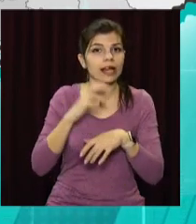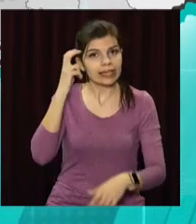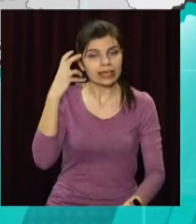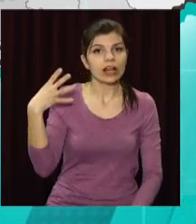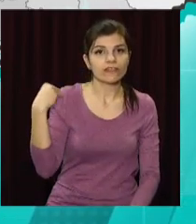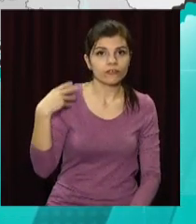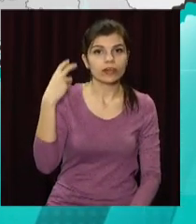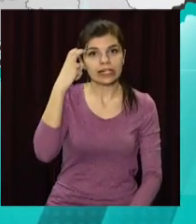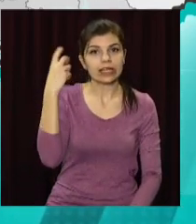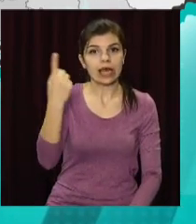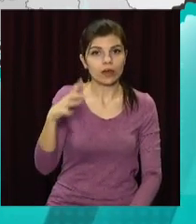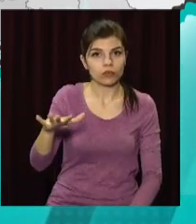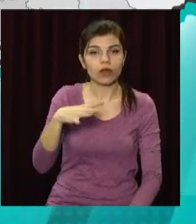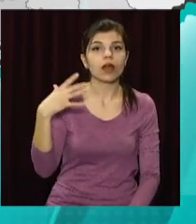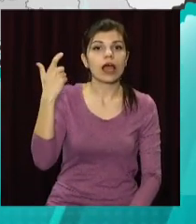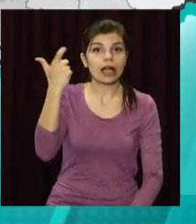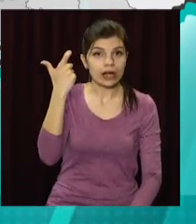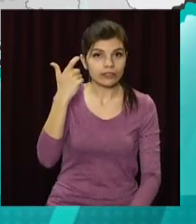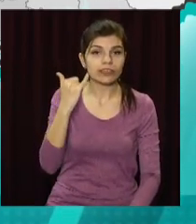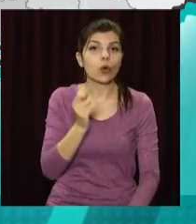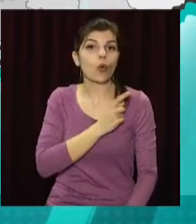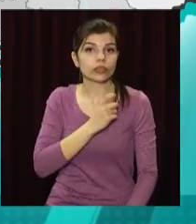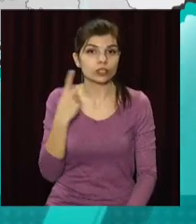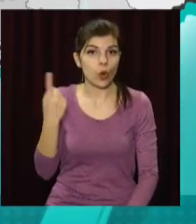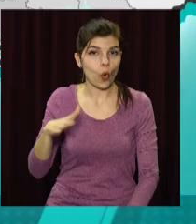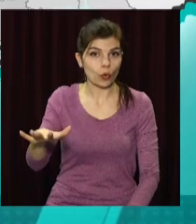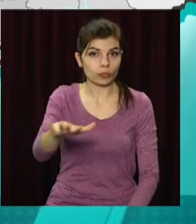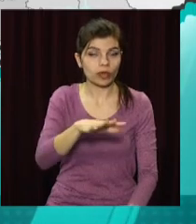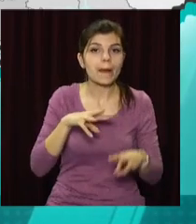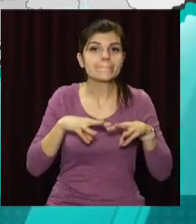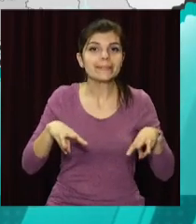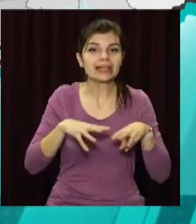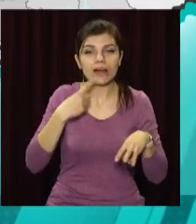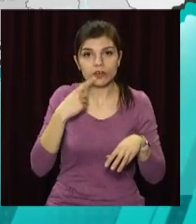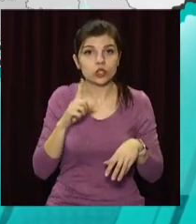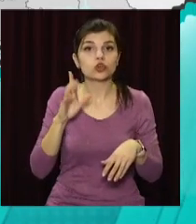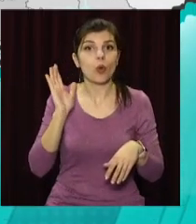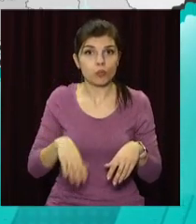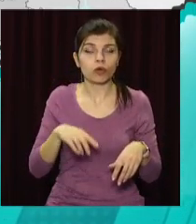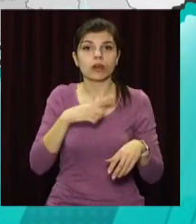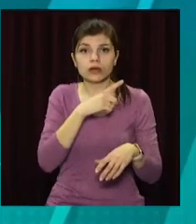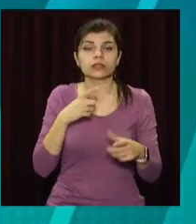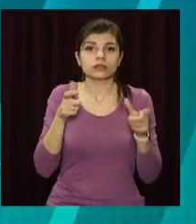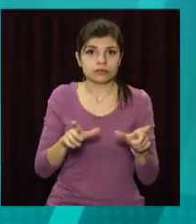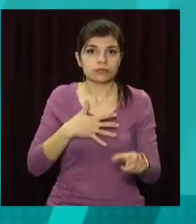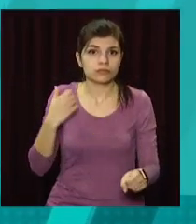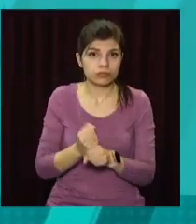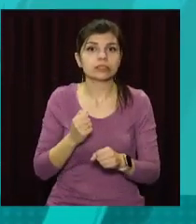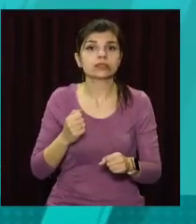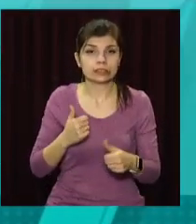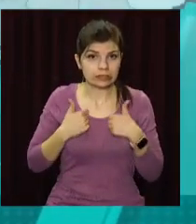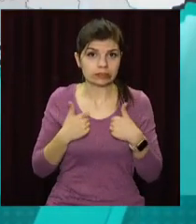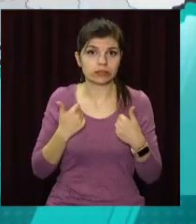Львівській, Київській, Харківській та Одеській областях. Міністр каже, хоч в регіонах і дотримуються карантинних обмежень,